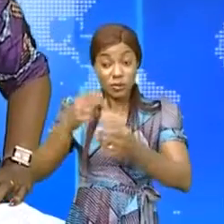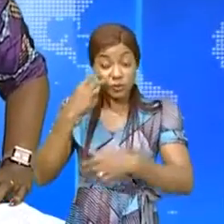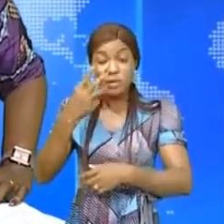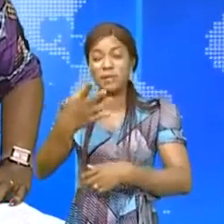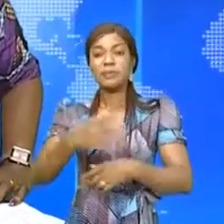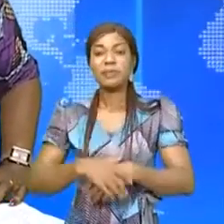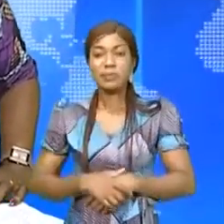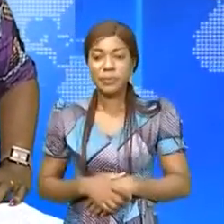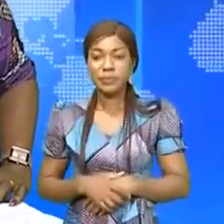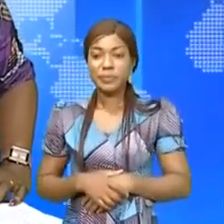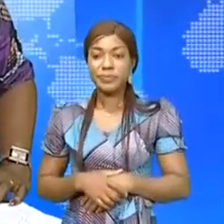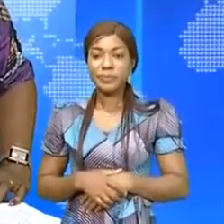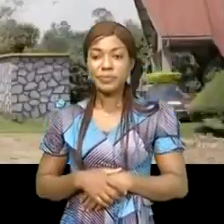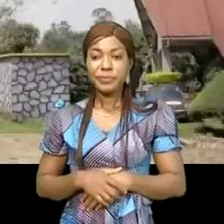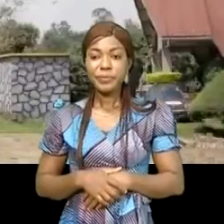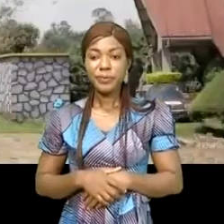tombe.